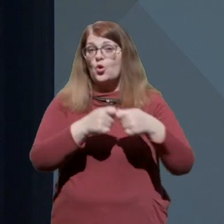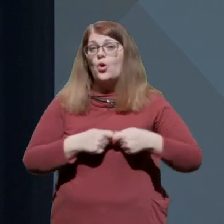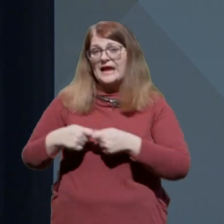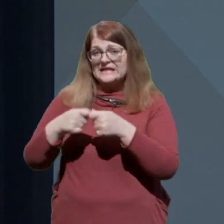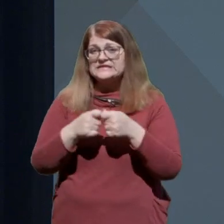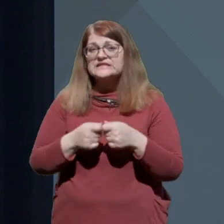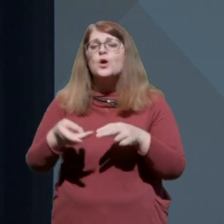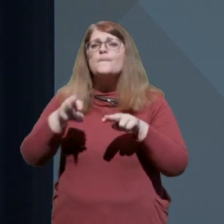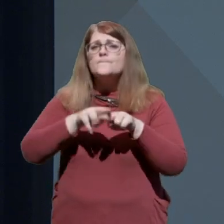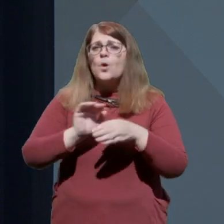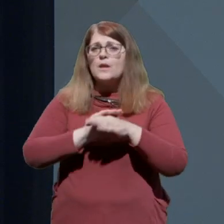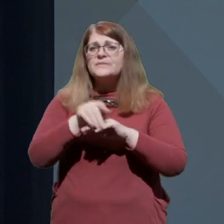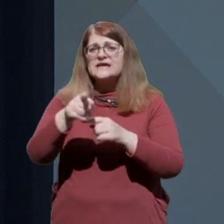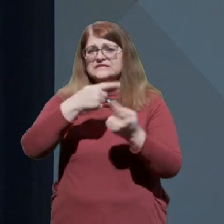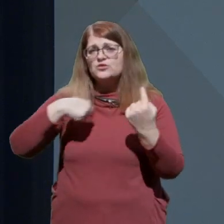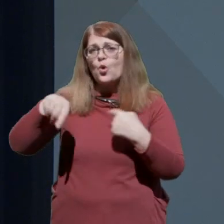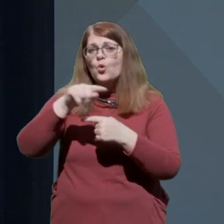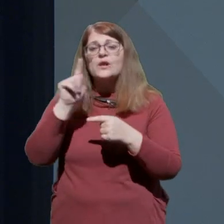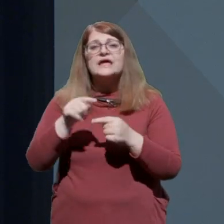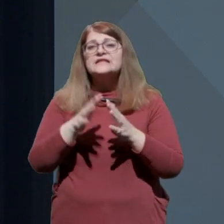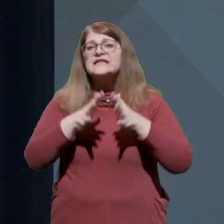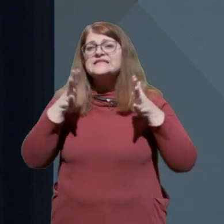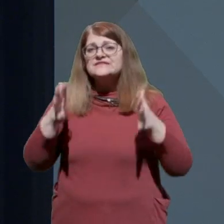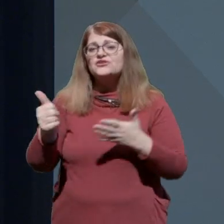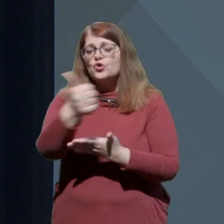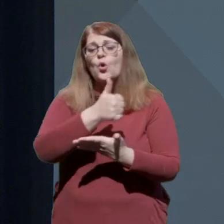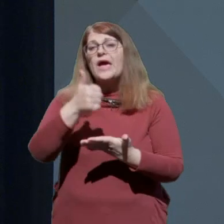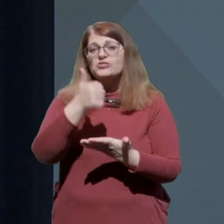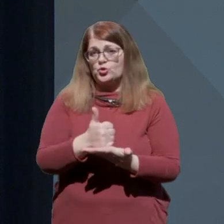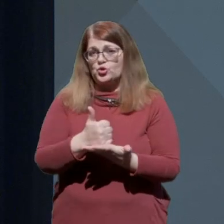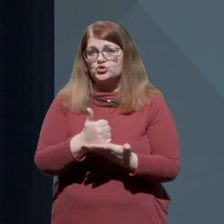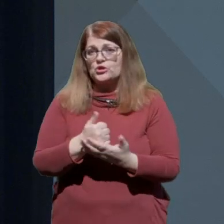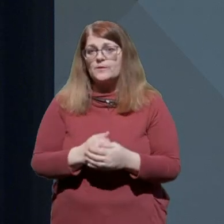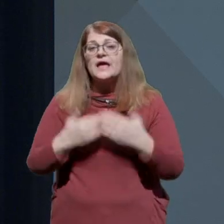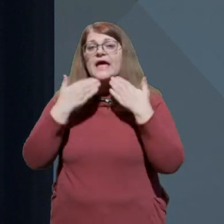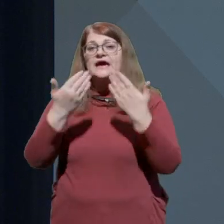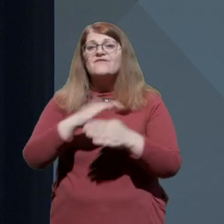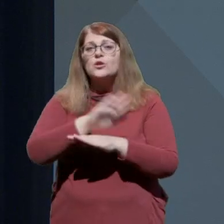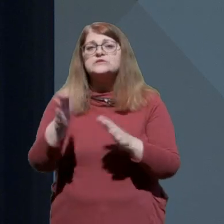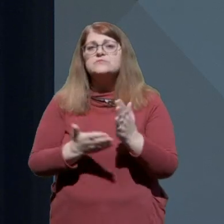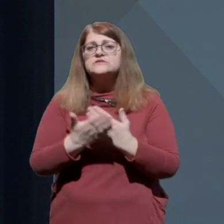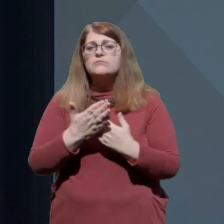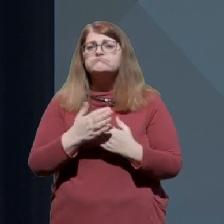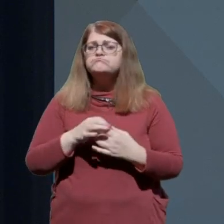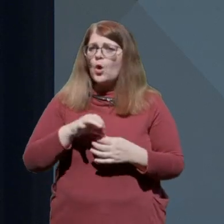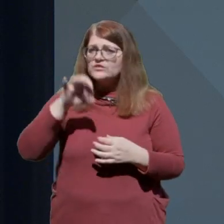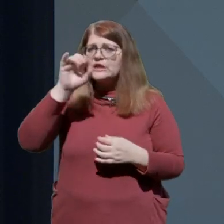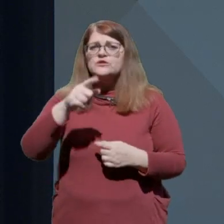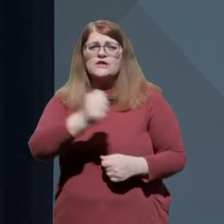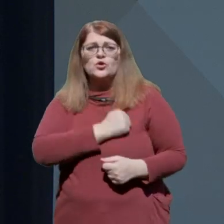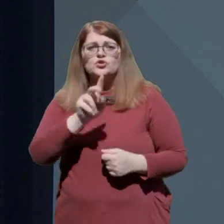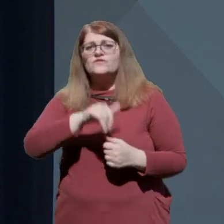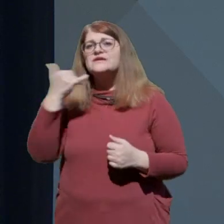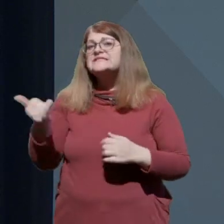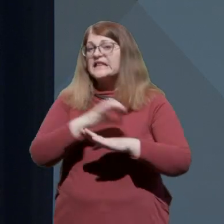bolj prijazno do okolja in z večjo enotnostjo. Hvala vsem za zrelost in za korajžo v zadnjih